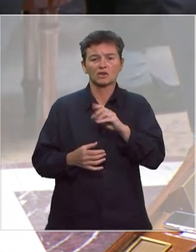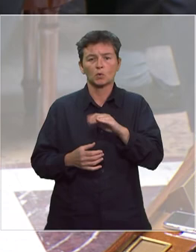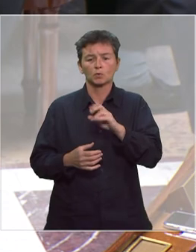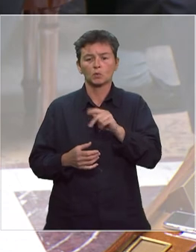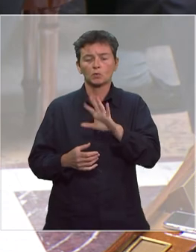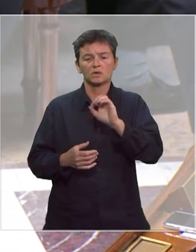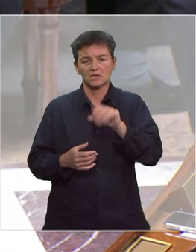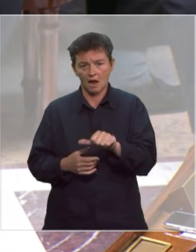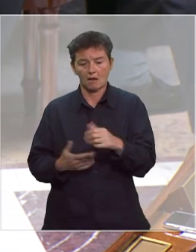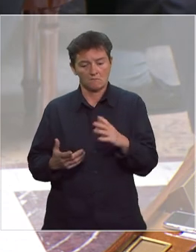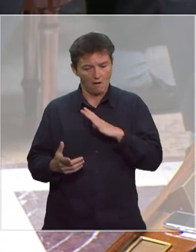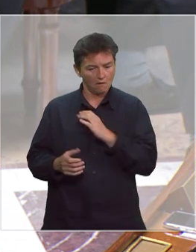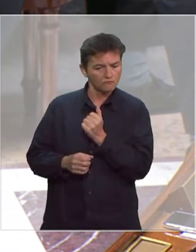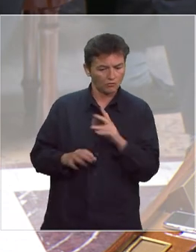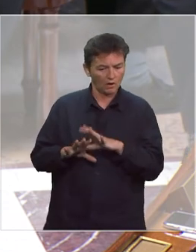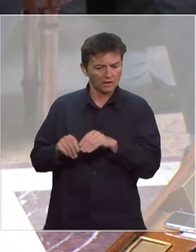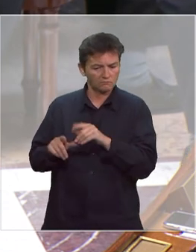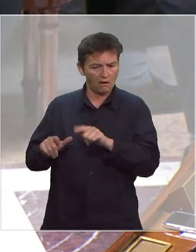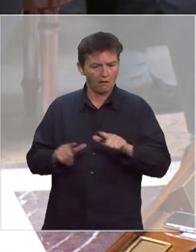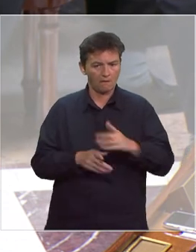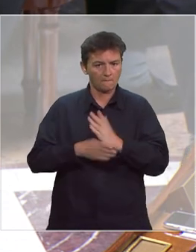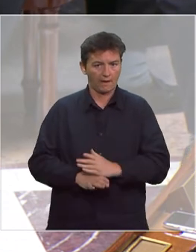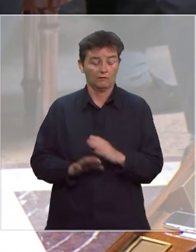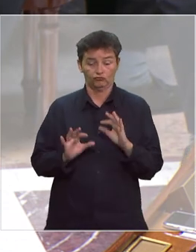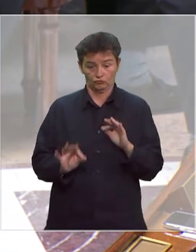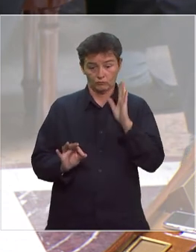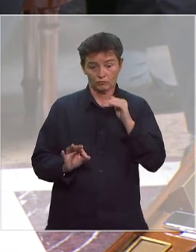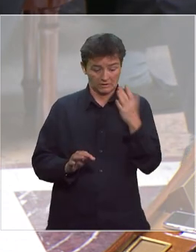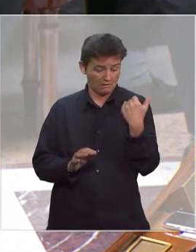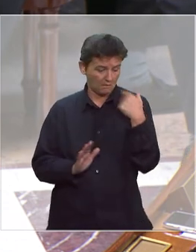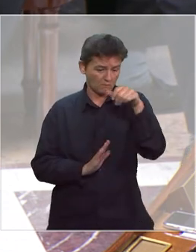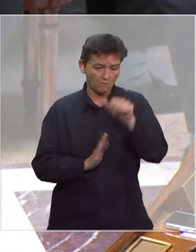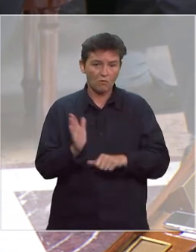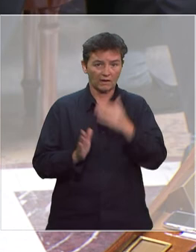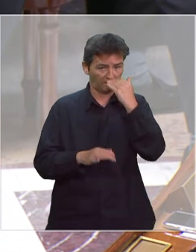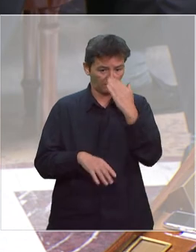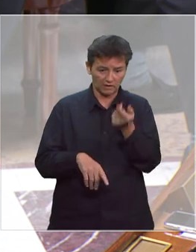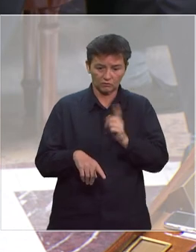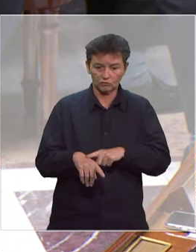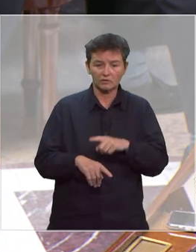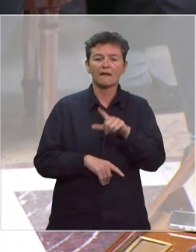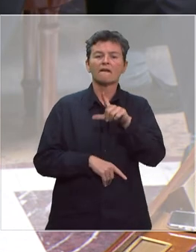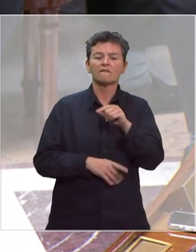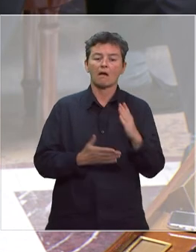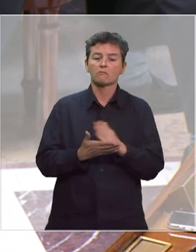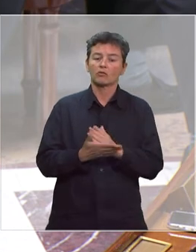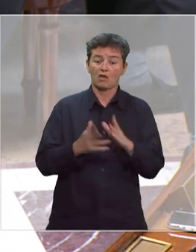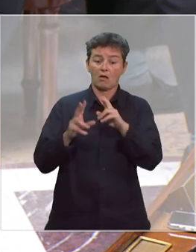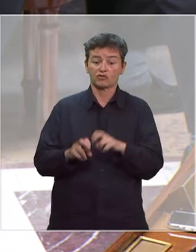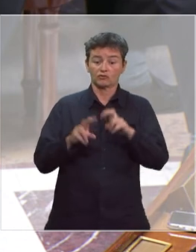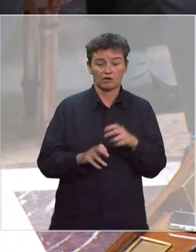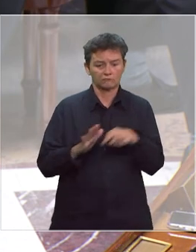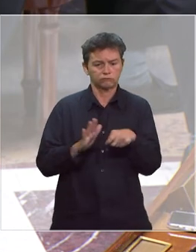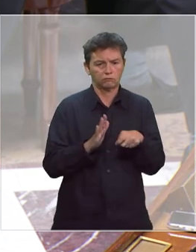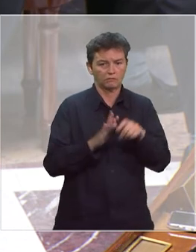spécialisées en infectiologie. C'est ce qui nous a permis dès le mois de février de soutenir 20 projets de recherche en urgence,